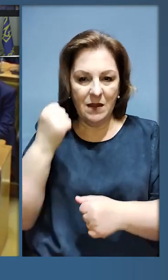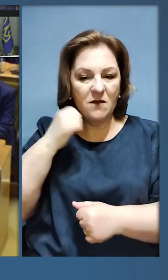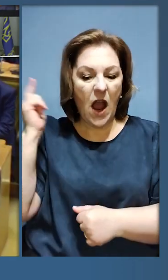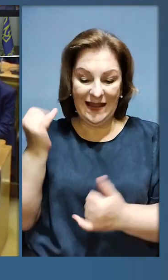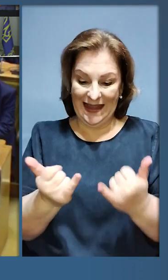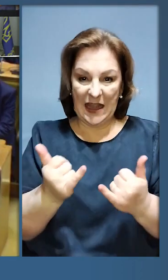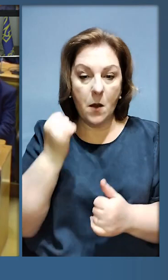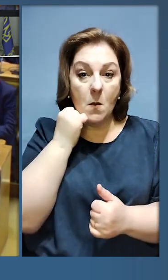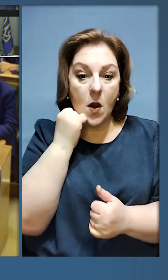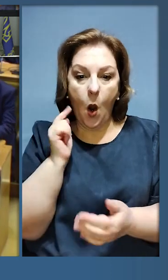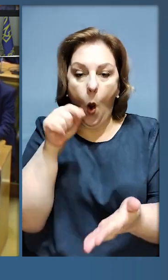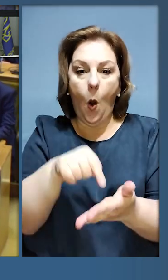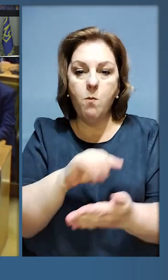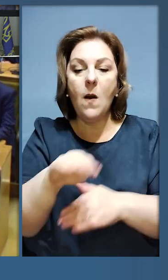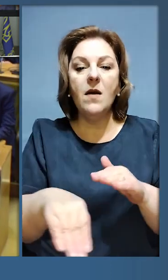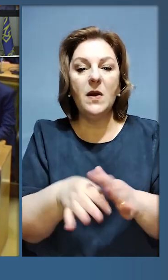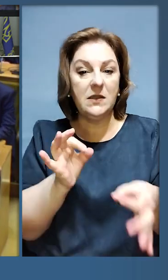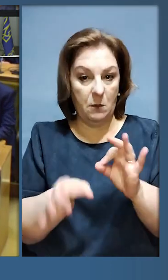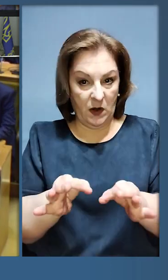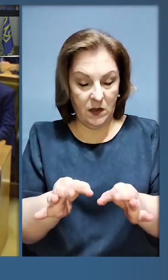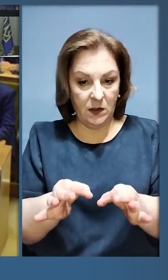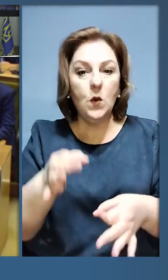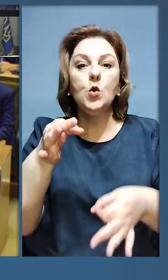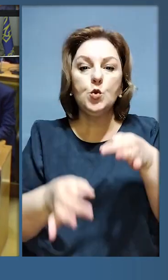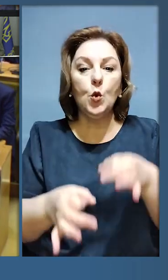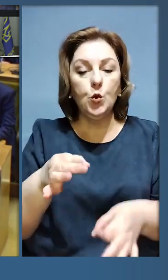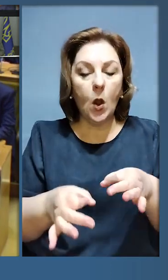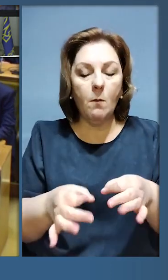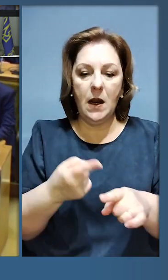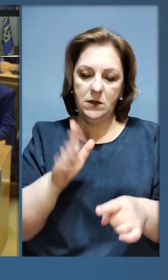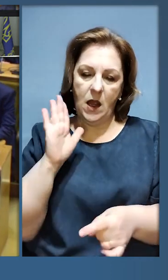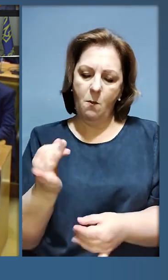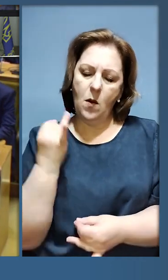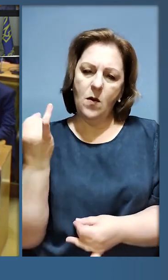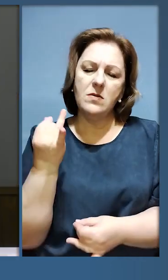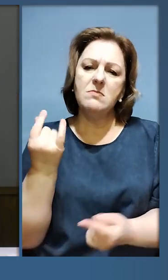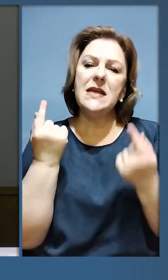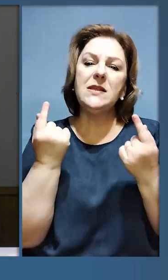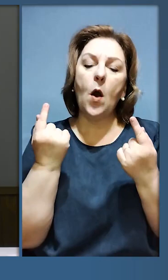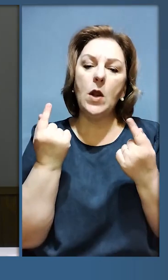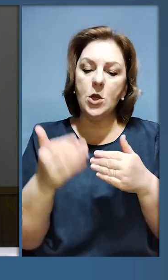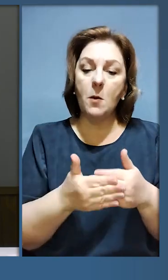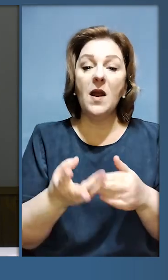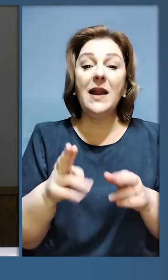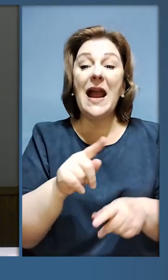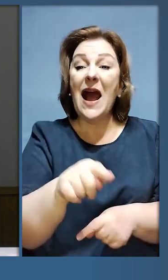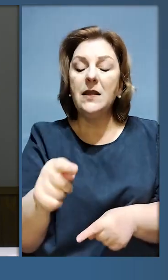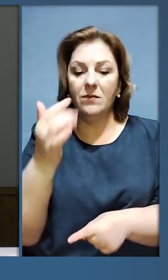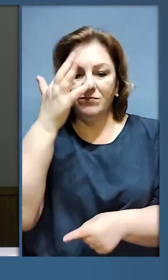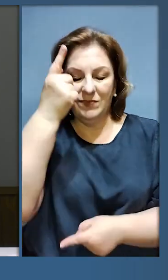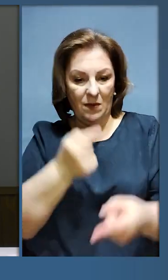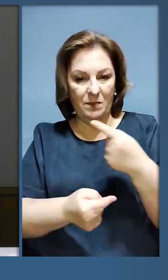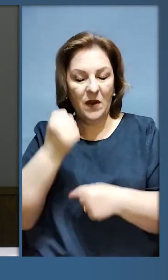Коли реваншисти з теперішньої Москви опиняться під справедливим судом, це буде історичним